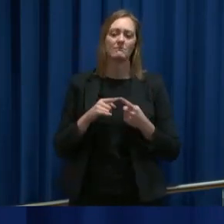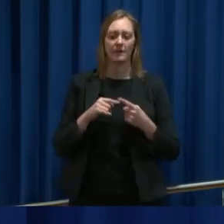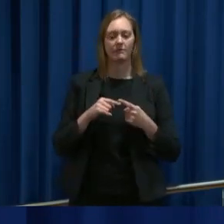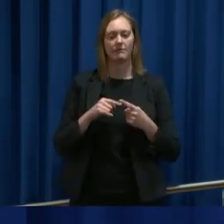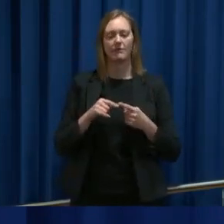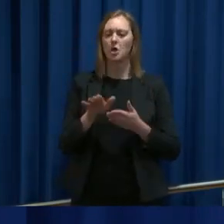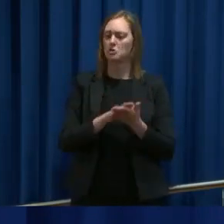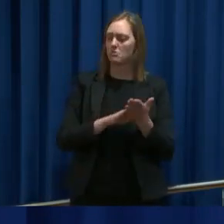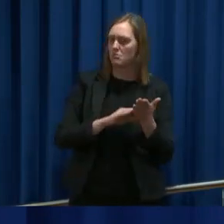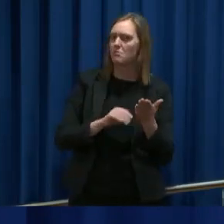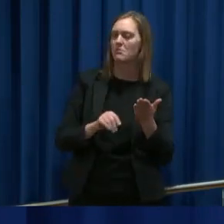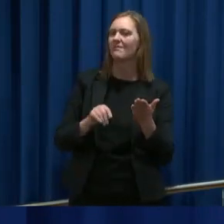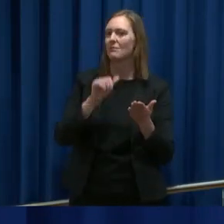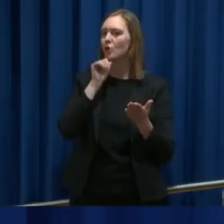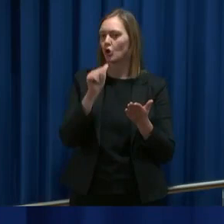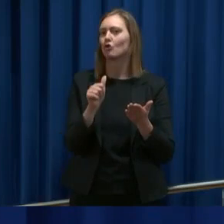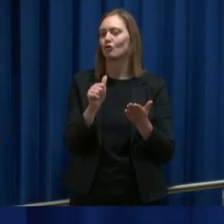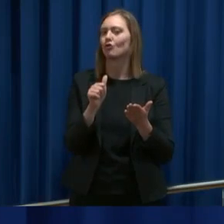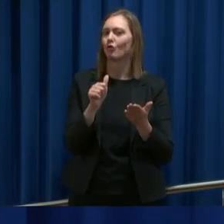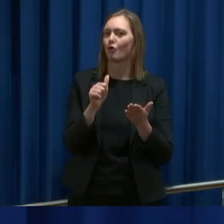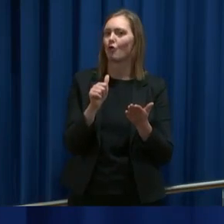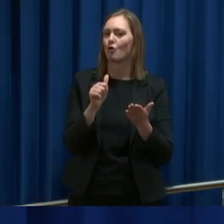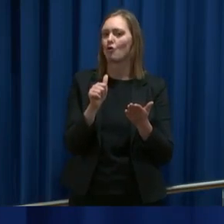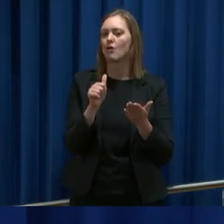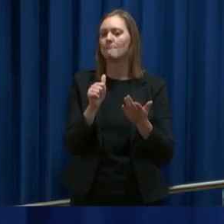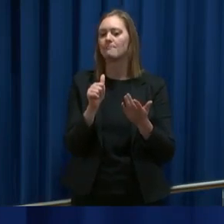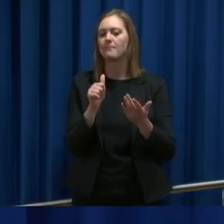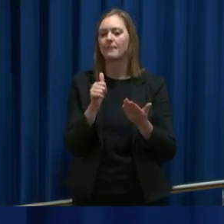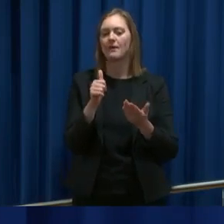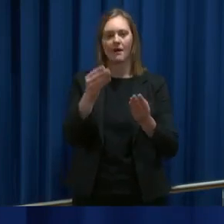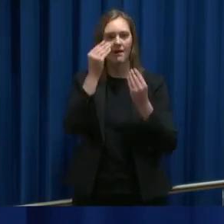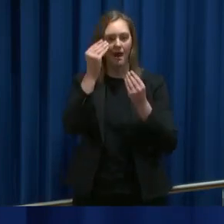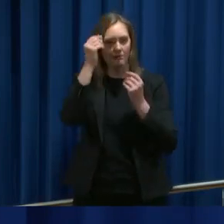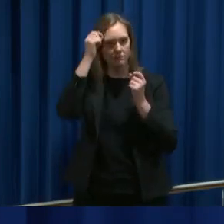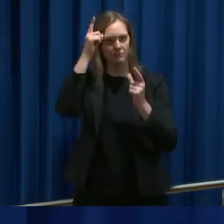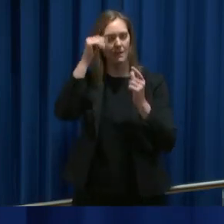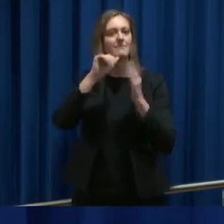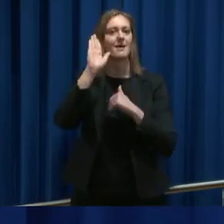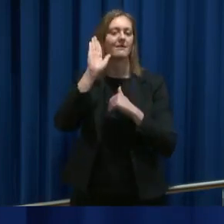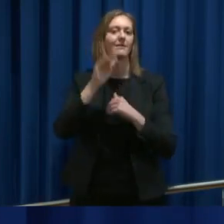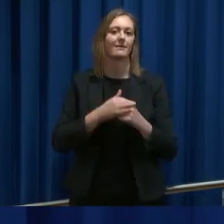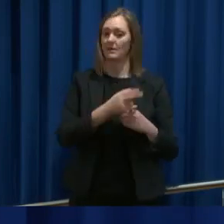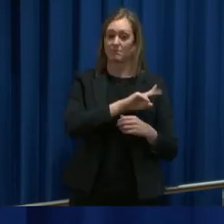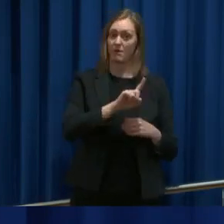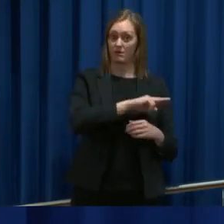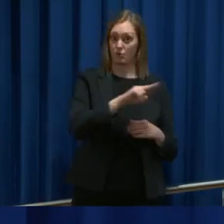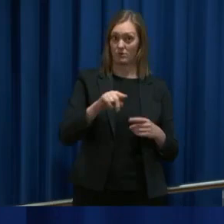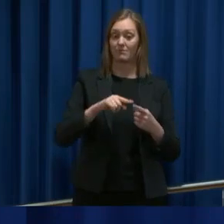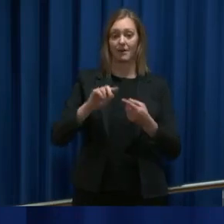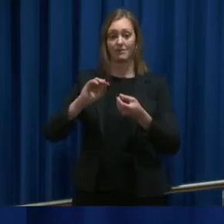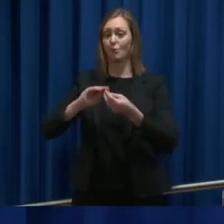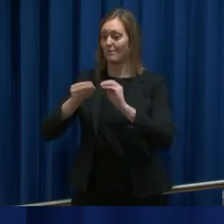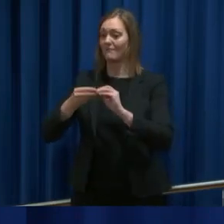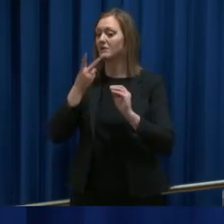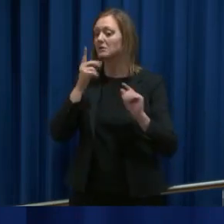Dette er sannsynlig noe av det som er et av de punktene som vi er nødt til å lære mer av. Og dette er ikke bare i Norge. Dette er jo et problem som vi